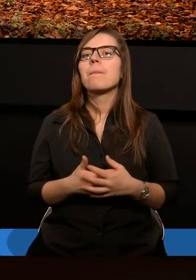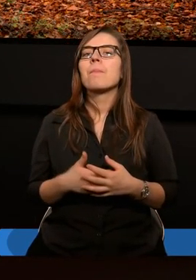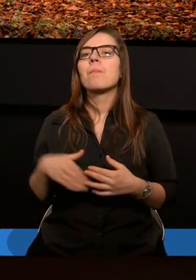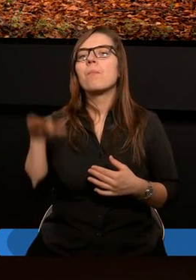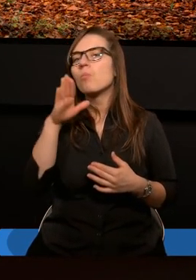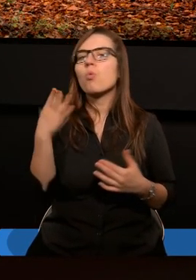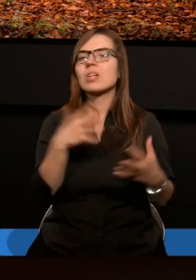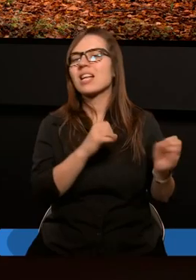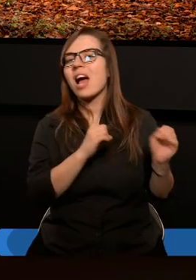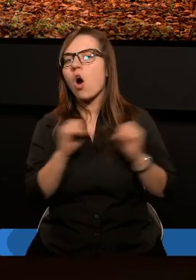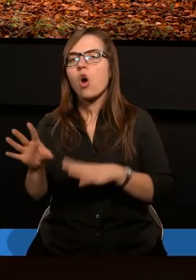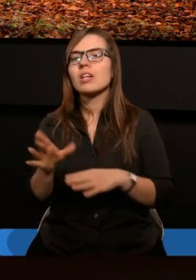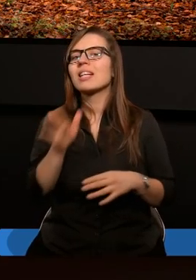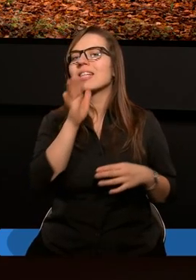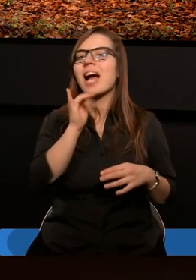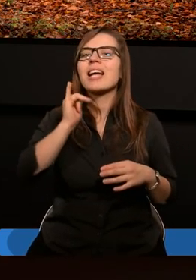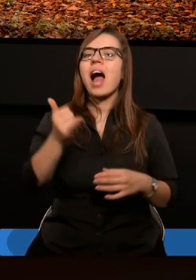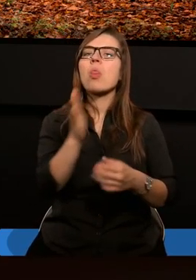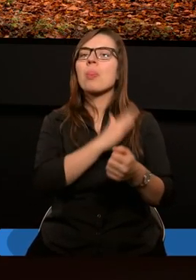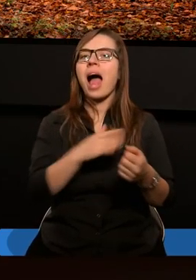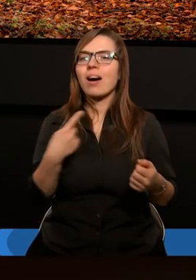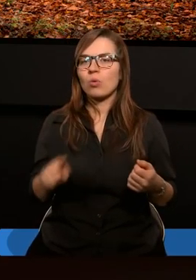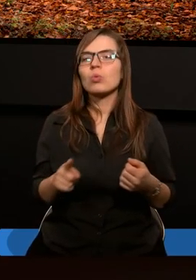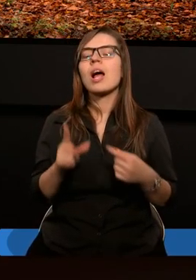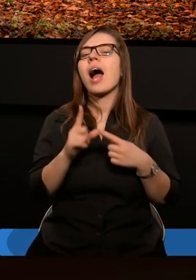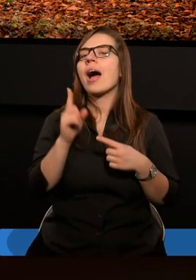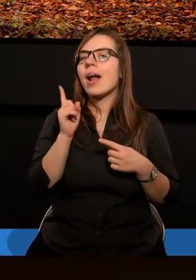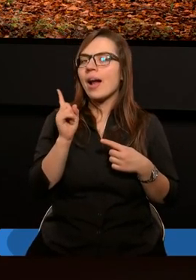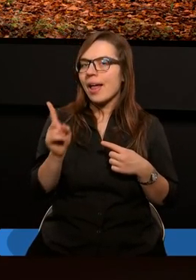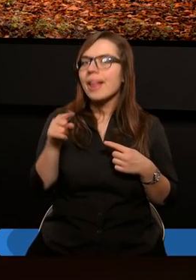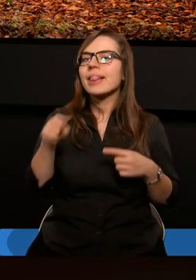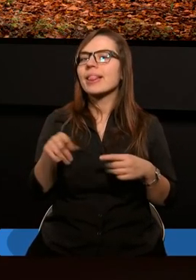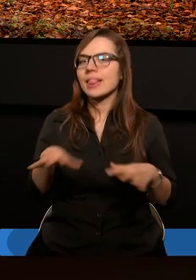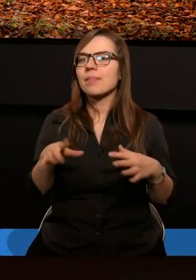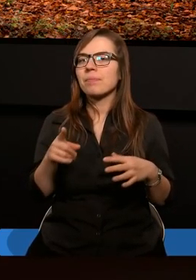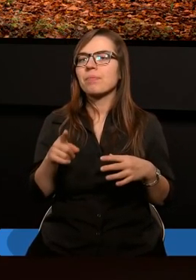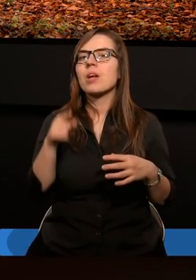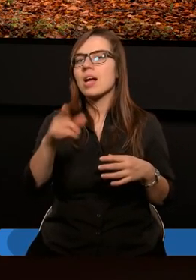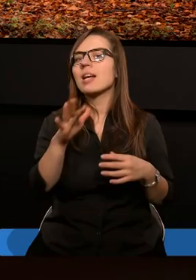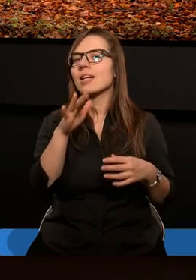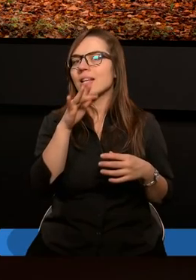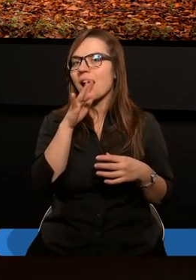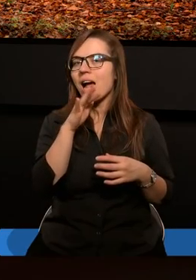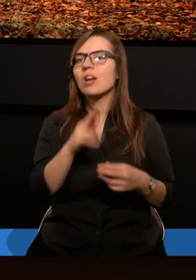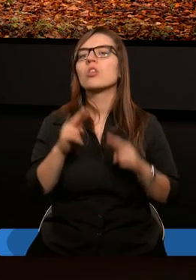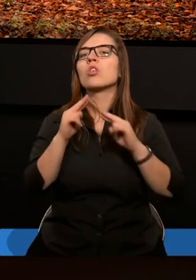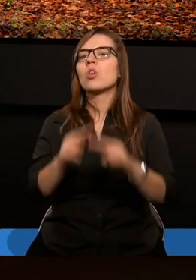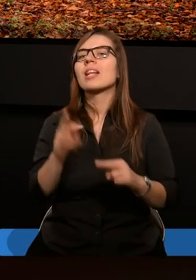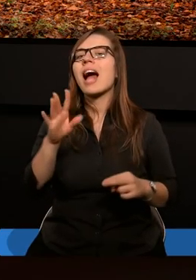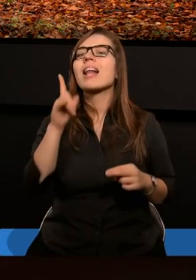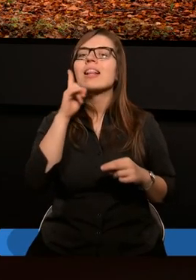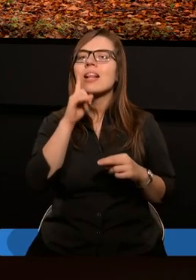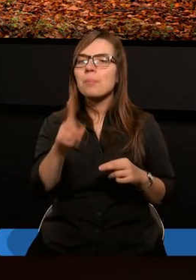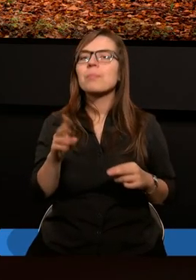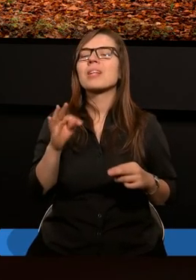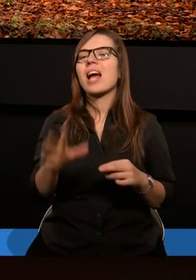Bóg nie odrzucił Izraela jako narodu, tyle że z Izraela została tak